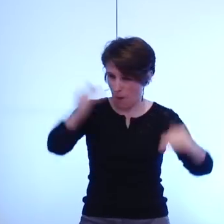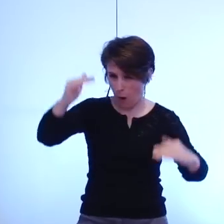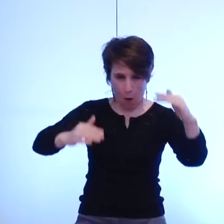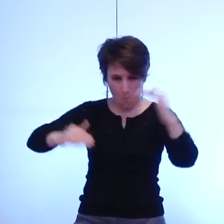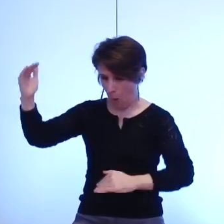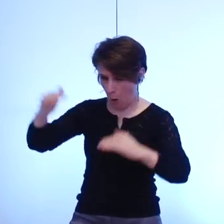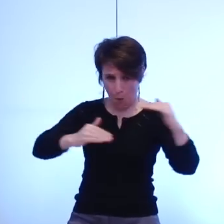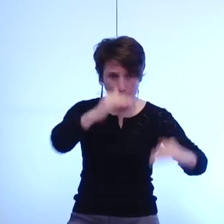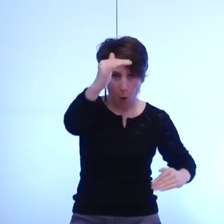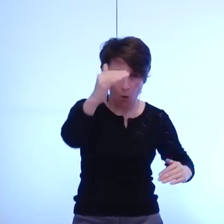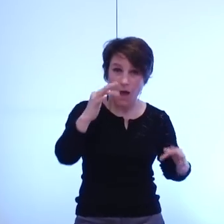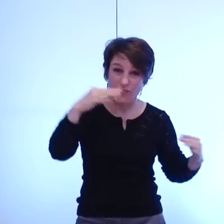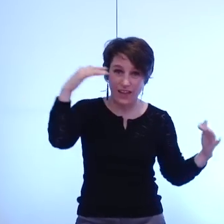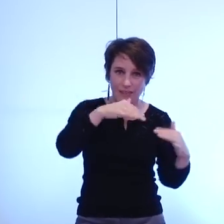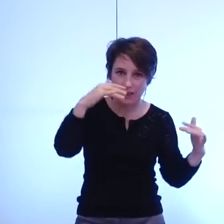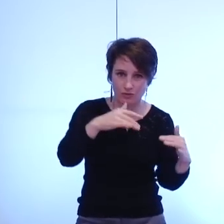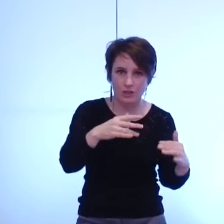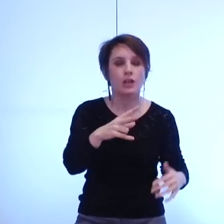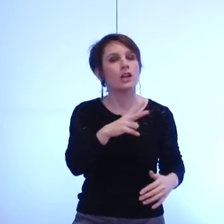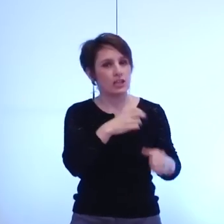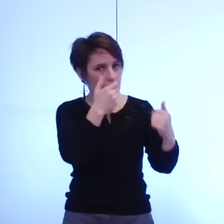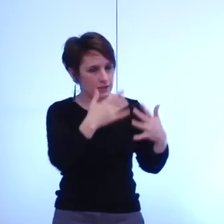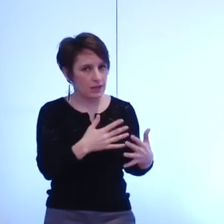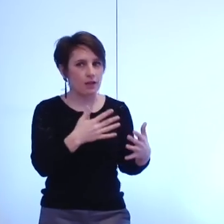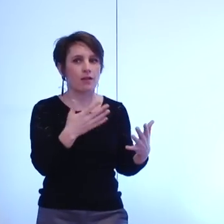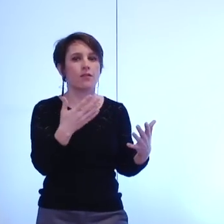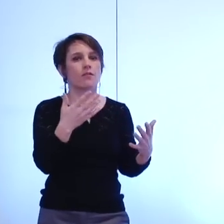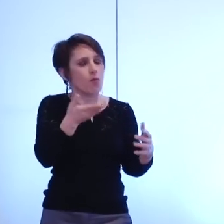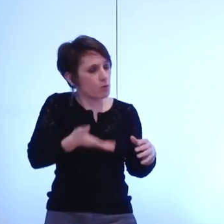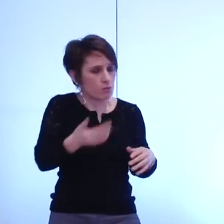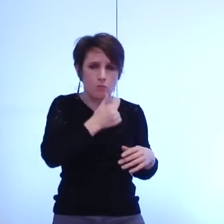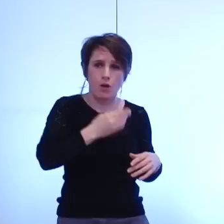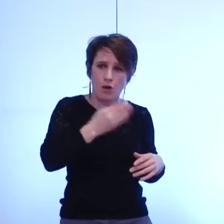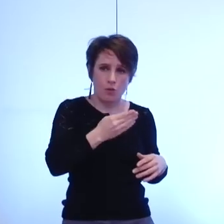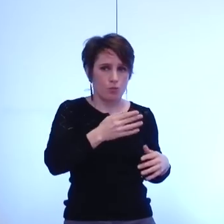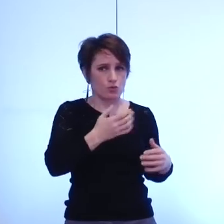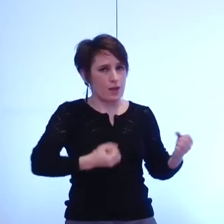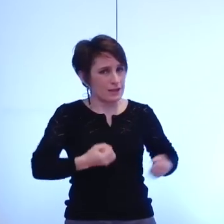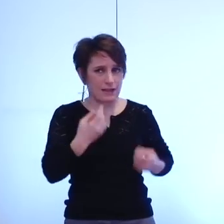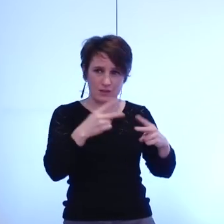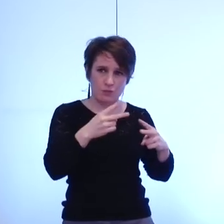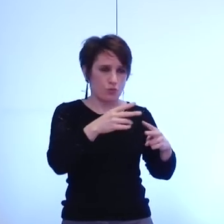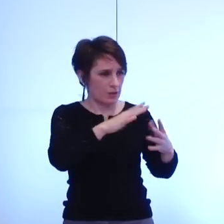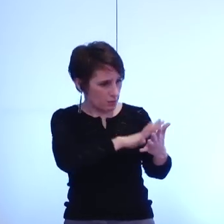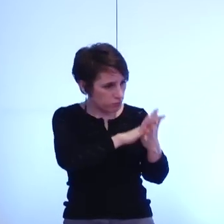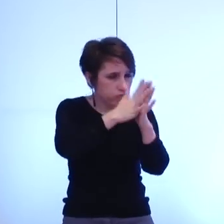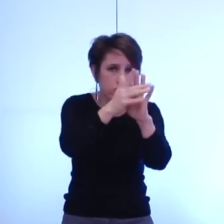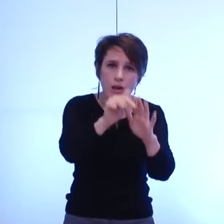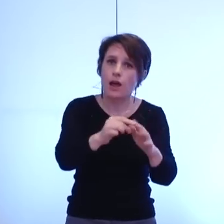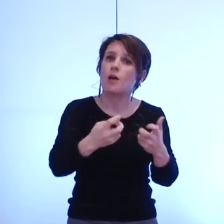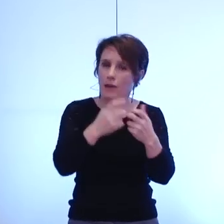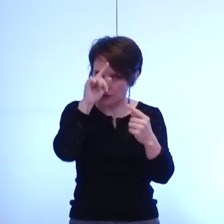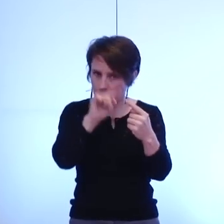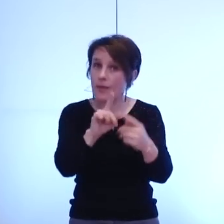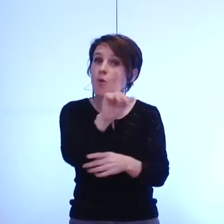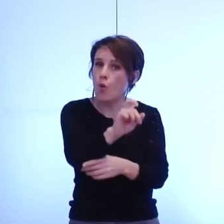énergétique au travers bien sûr d'un certain nombre de services publics environnementaux on l'a dit la question énergétique la question de l'eau mais